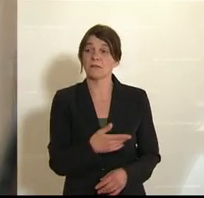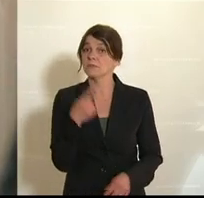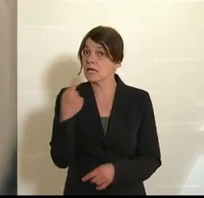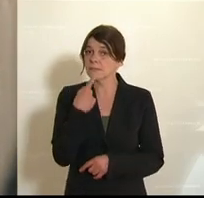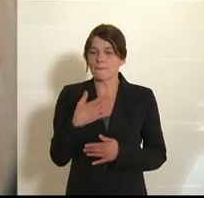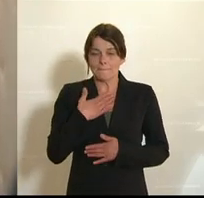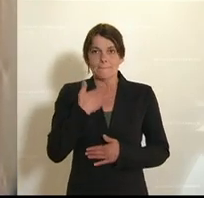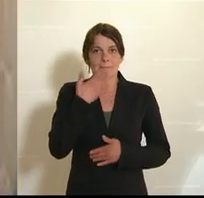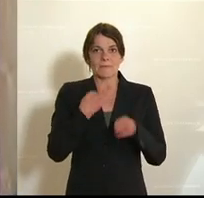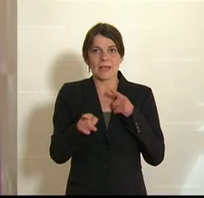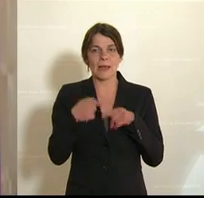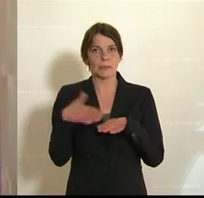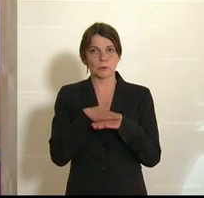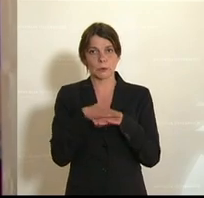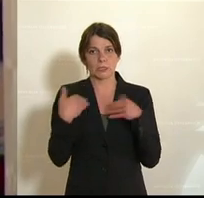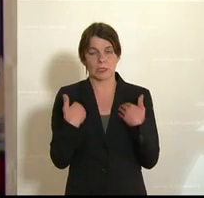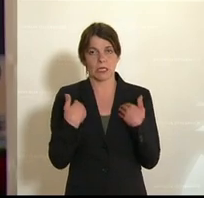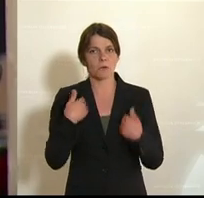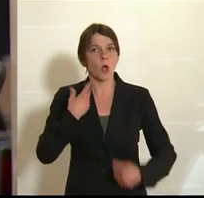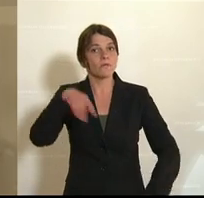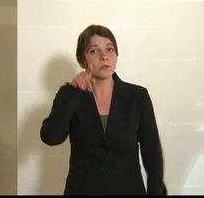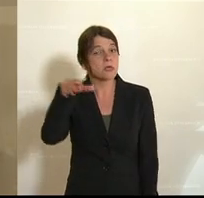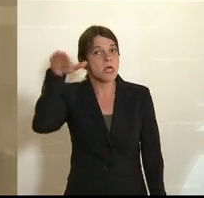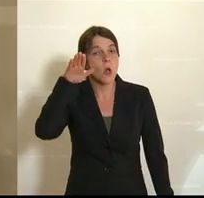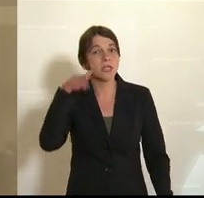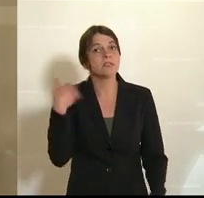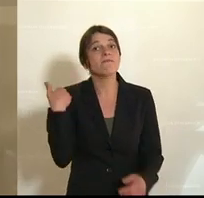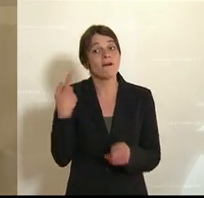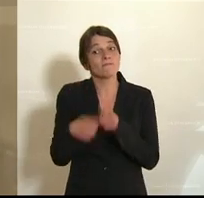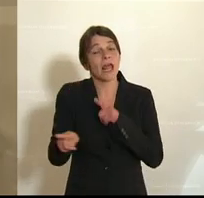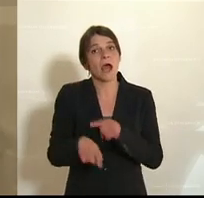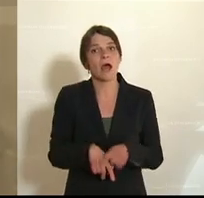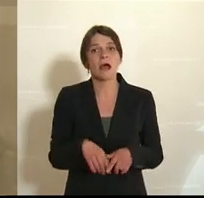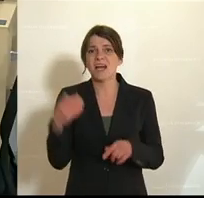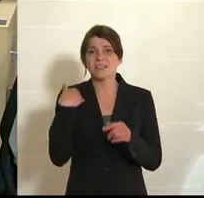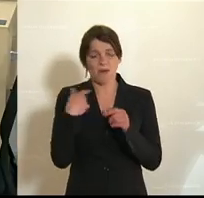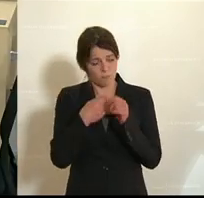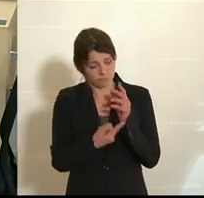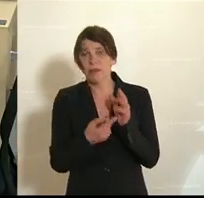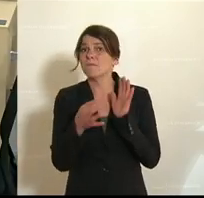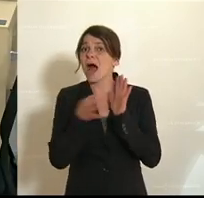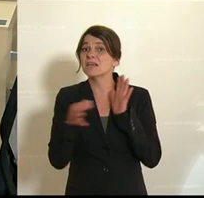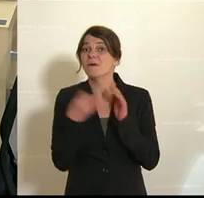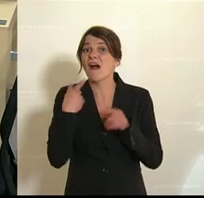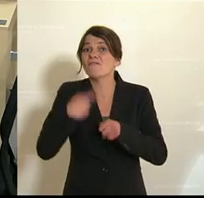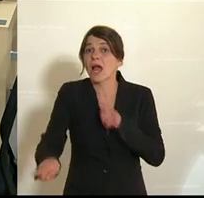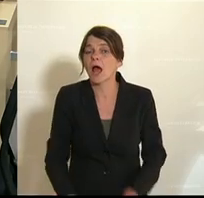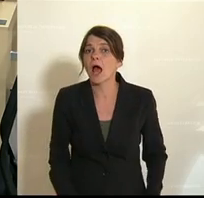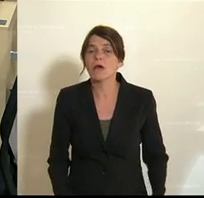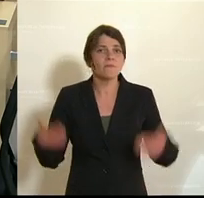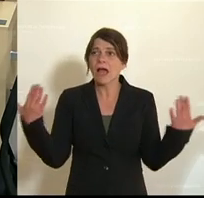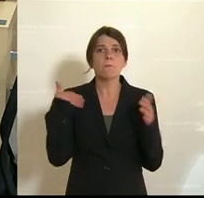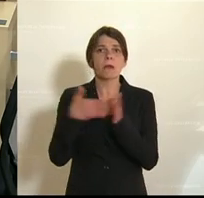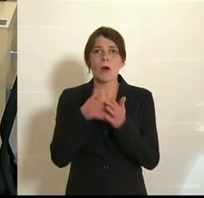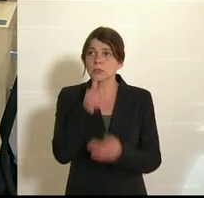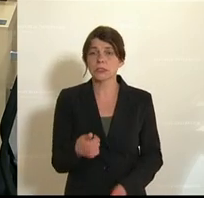und ich entschuldige mich. Ich möchte von Ihnen hören, es war ein Fehler. Es waren die ganzen Maßnahmen ein Fehler, denn wir brauchen Sie nicht. Ich